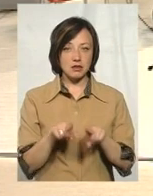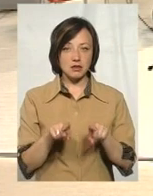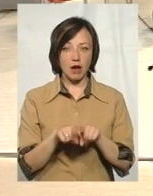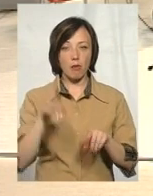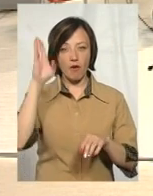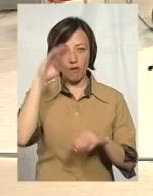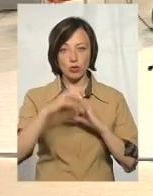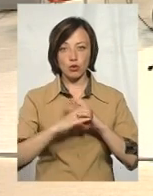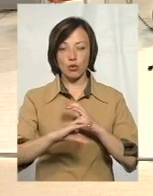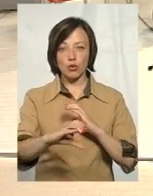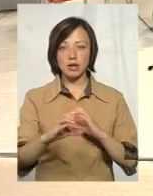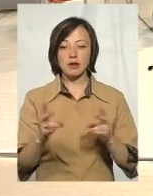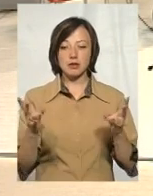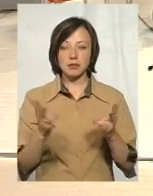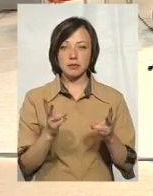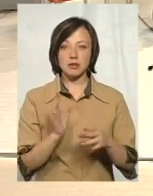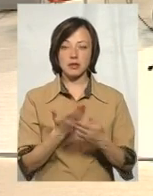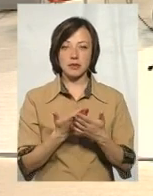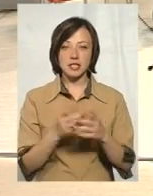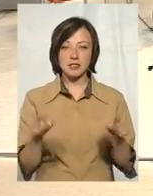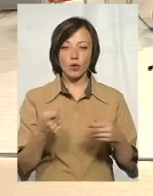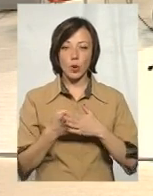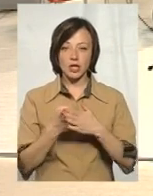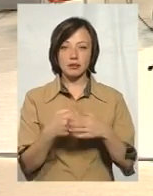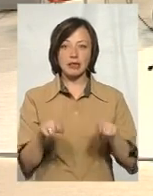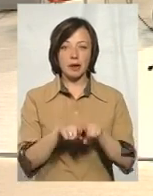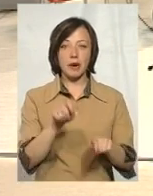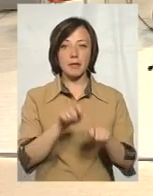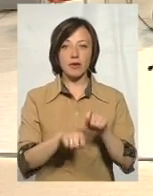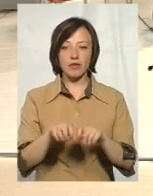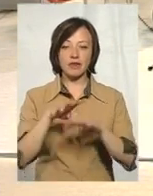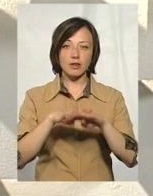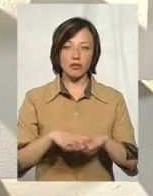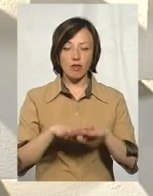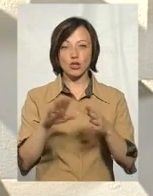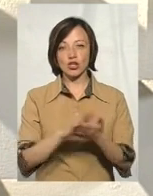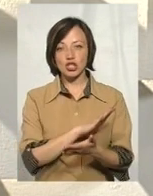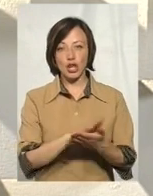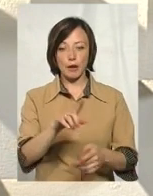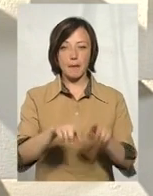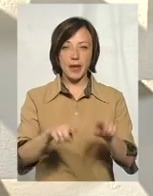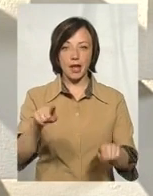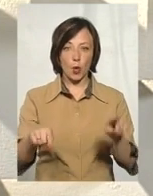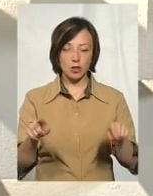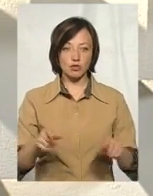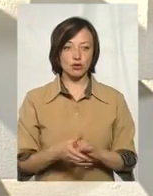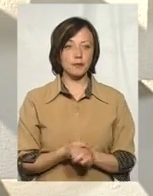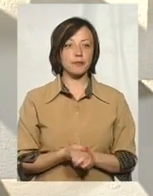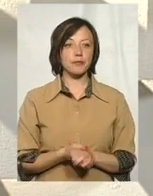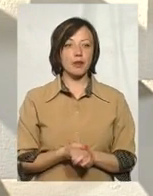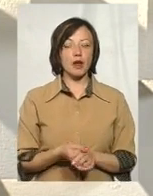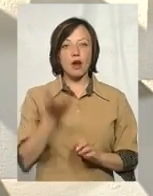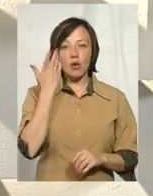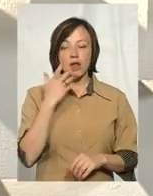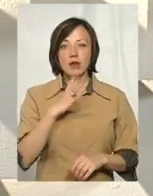ті бубашні Рожновського, які поставили, створюють тиск, їх теж також треба фільтрувати, очищати періодично. Але коли ще